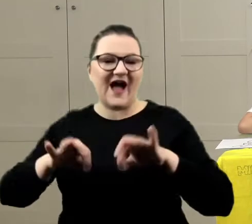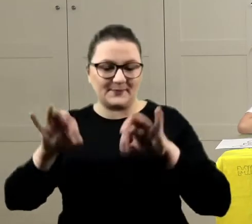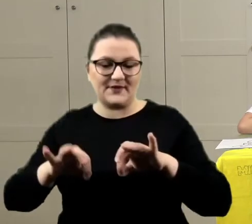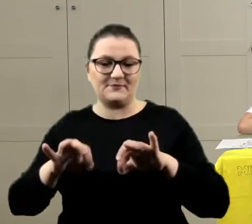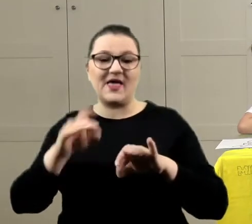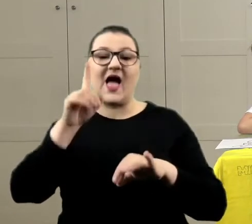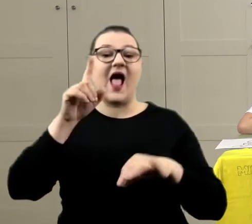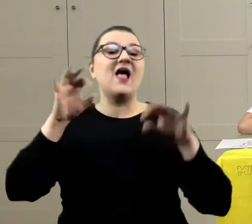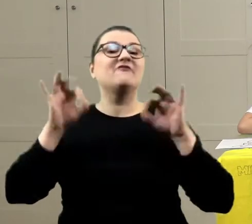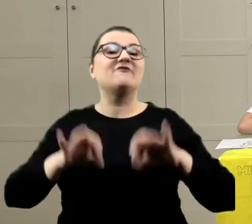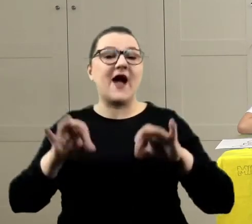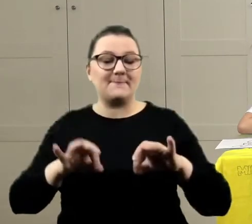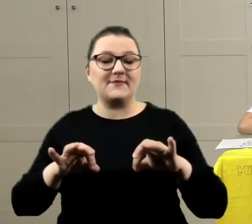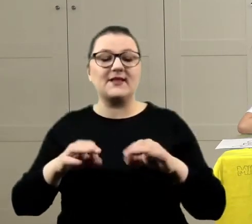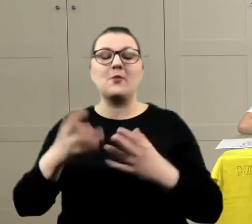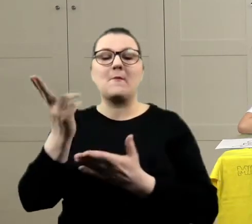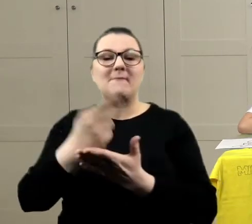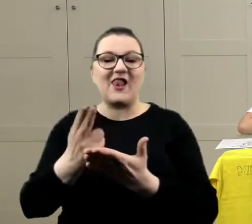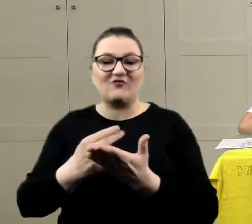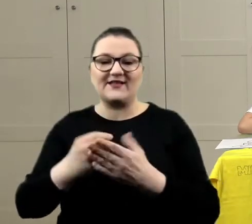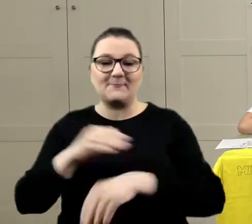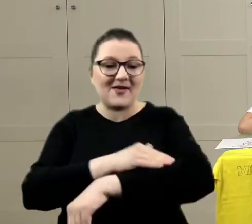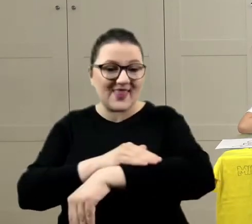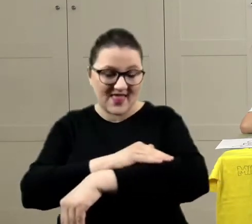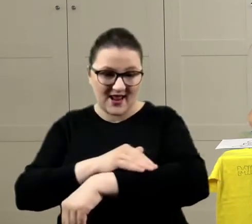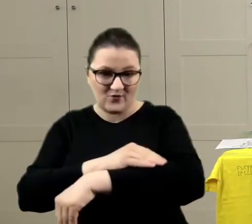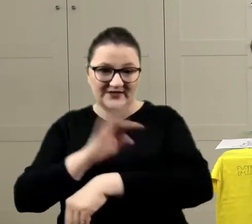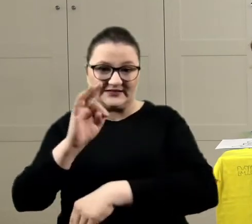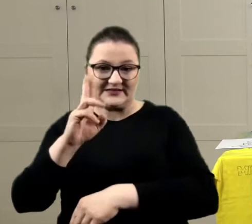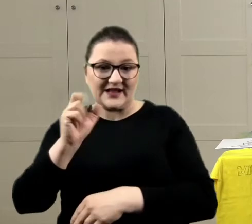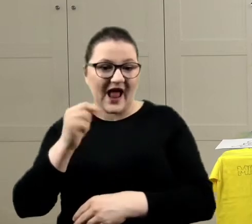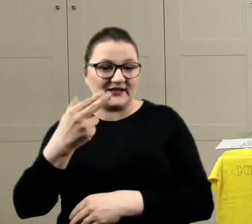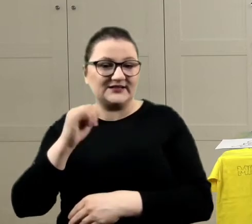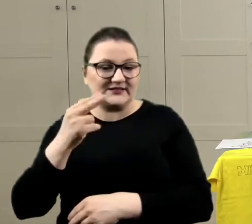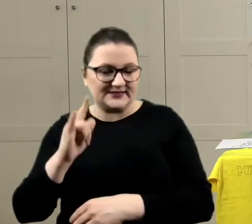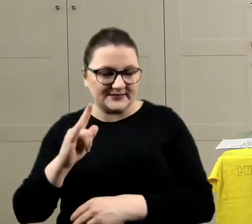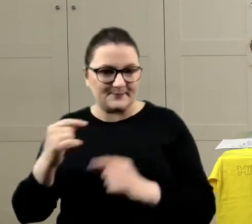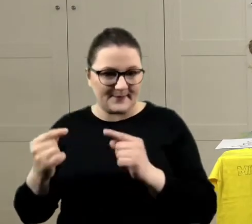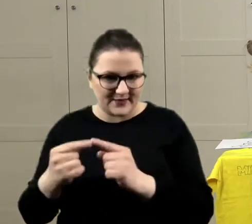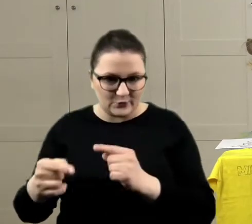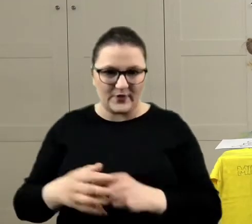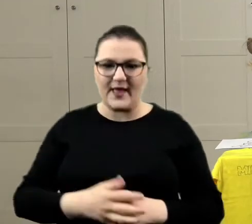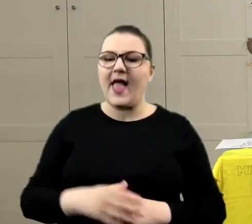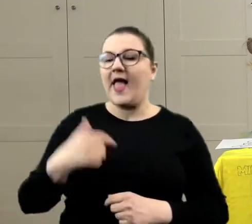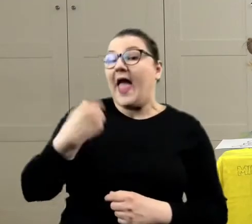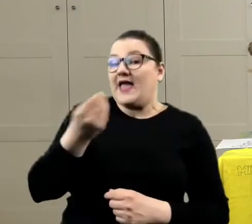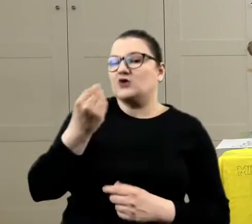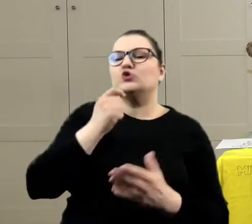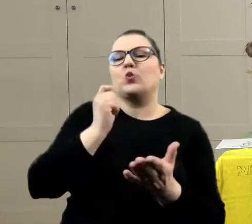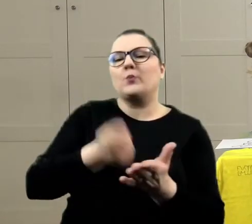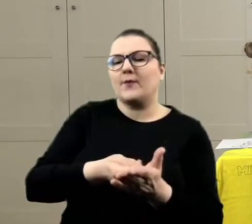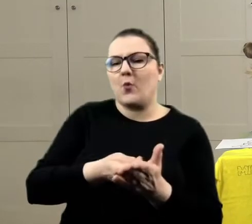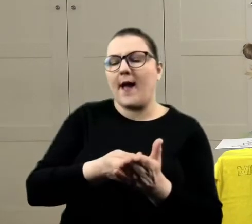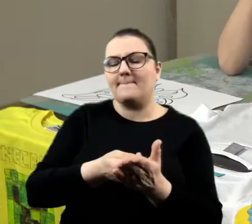malowania na tkaninach. I ja jeszcze, słuchajcie, zakupiłam coś takiego,